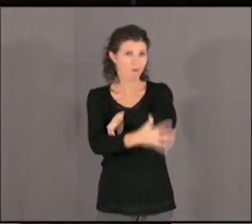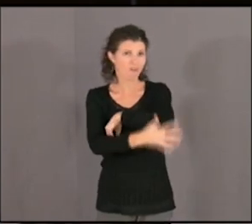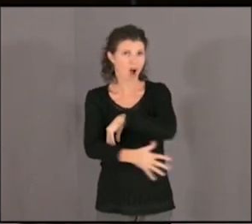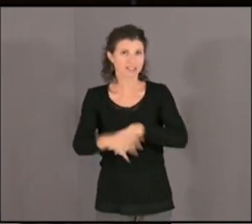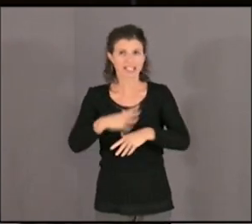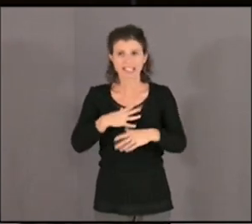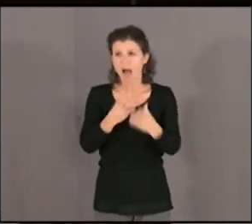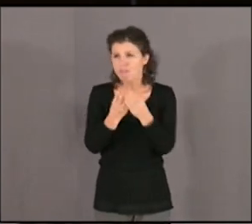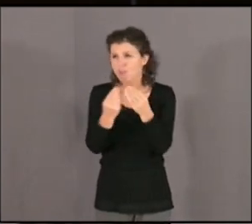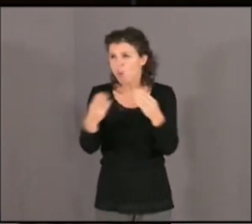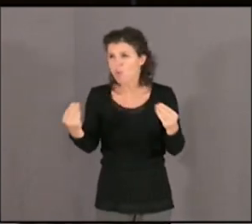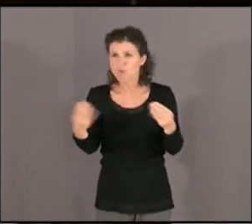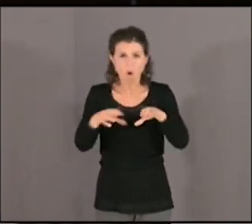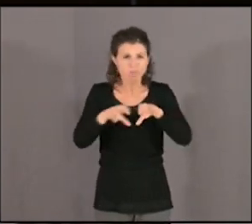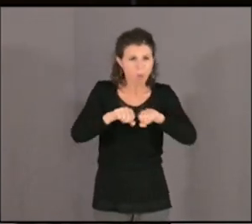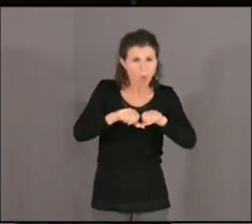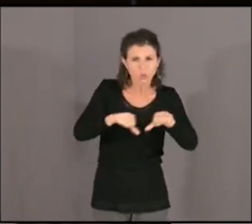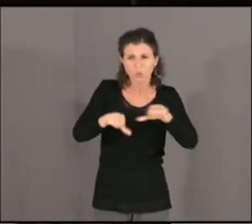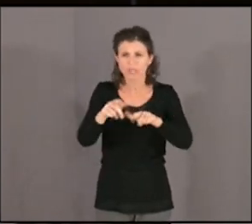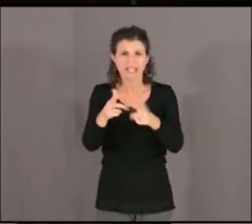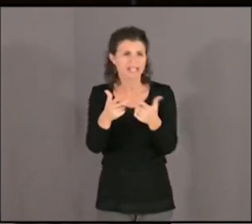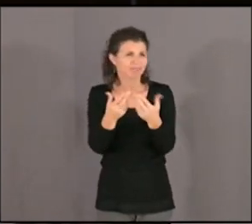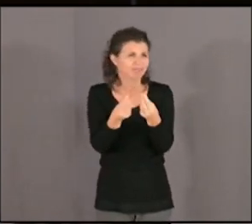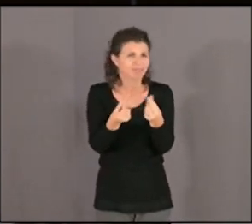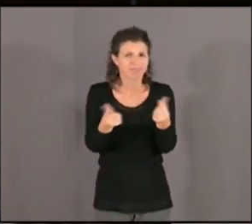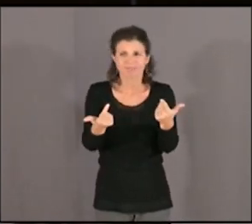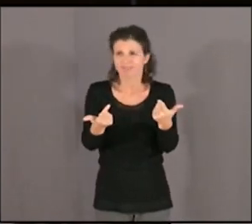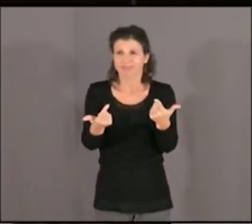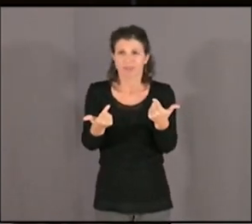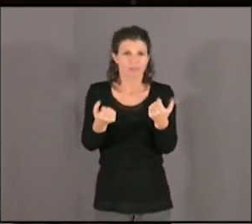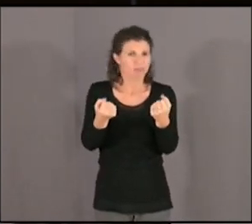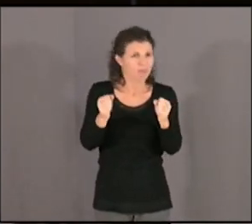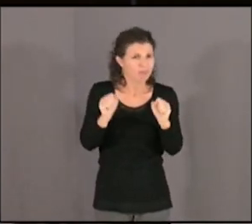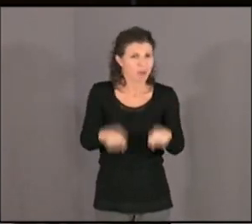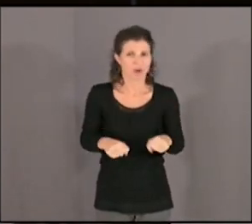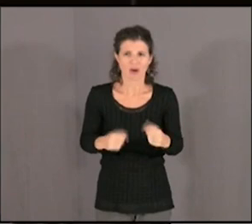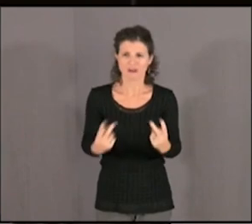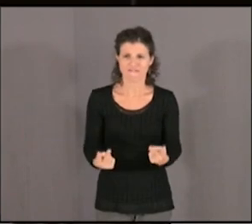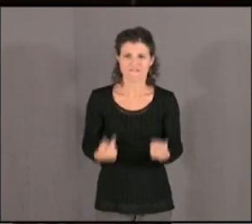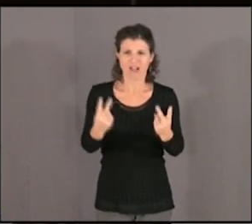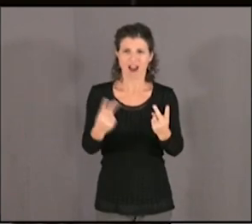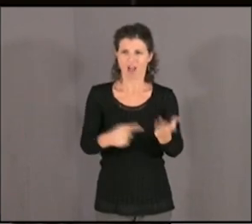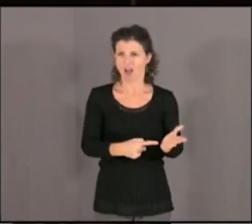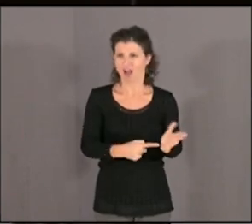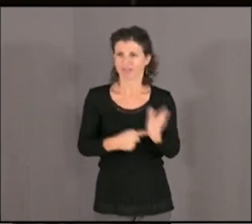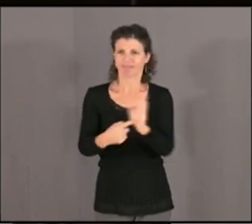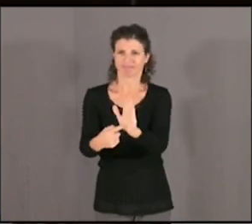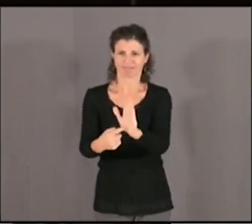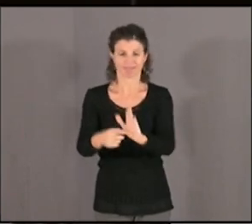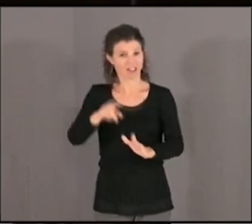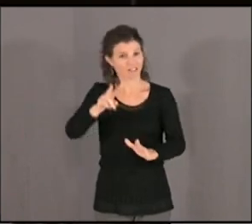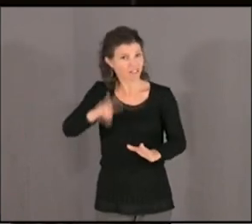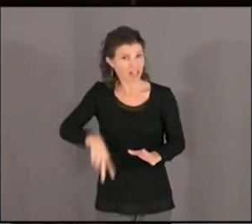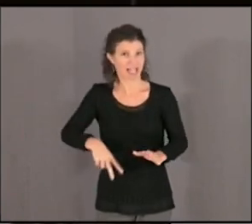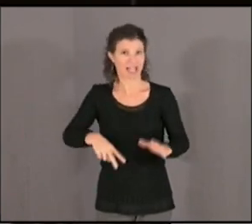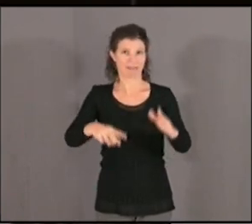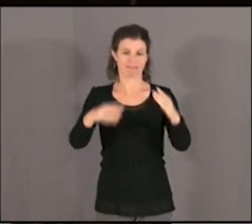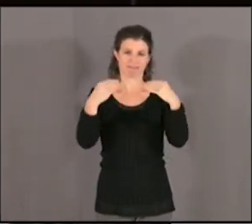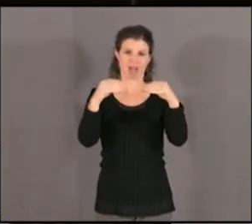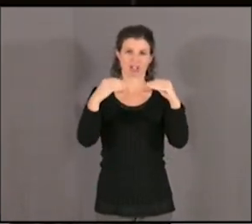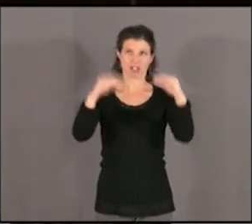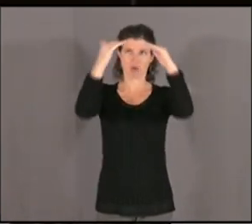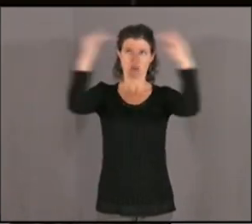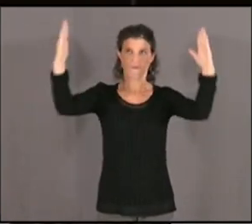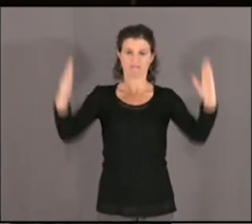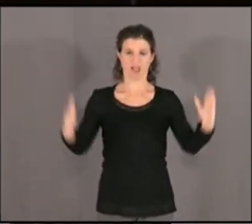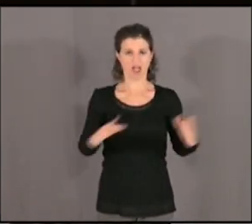un tas de produits locaux que l'on pourrait mettre à l'honneur dans des vraies halles. À l'occasion des élections municipales de l'année dernière, j'avais proposé